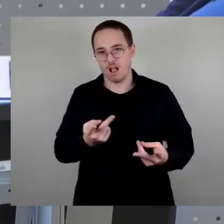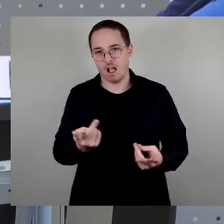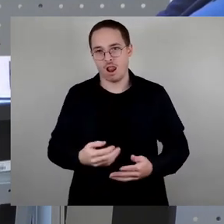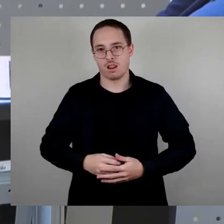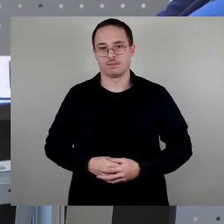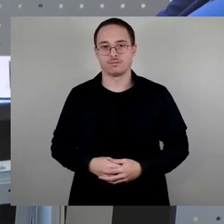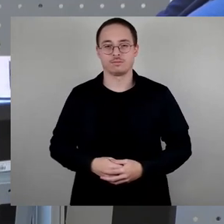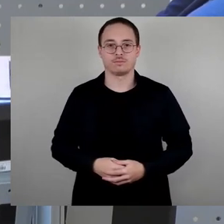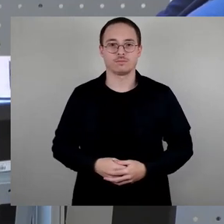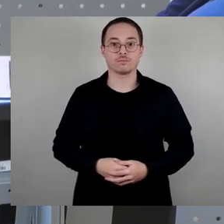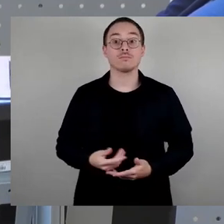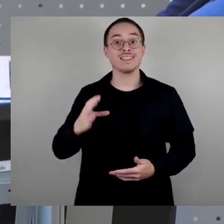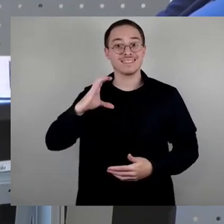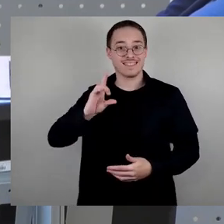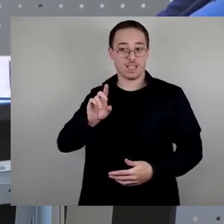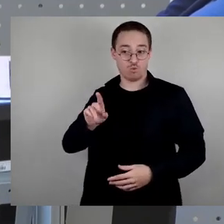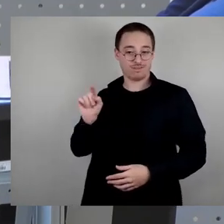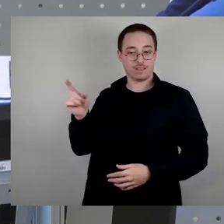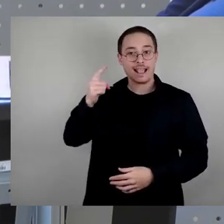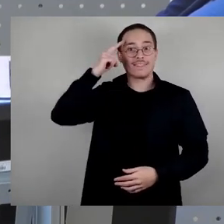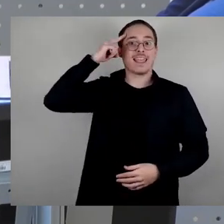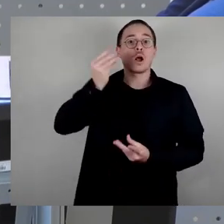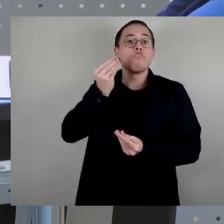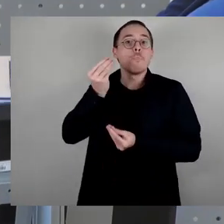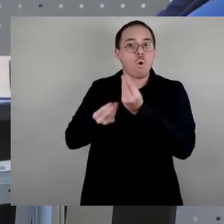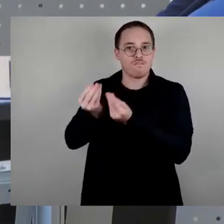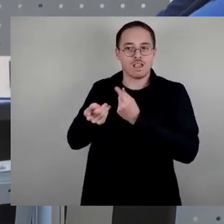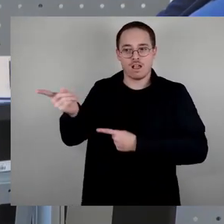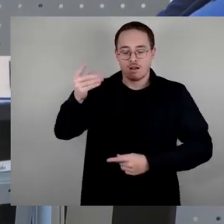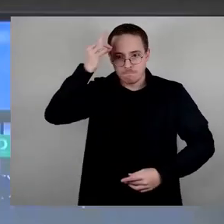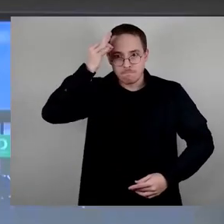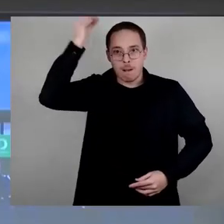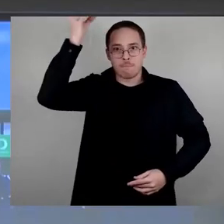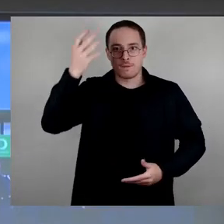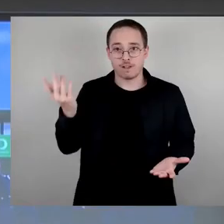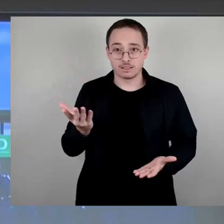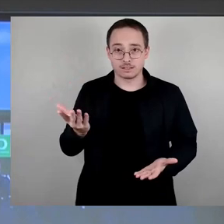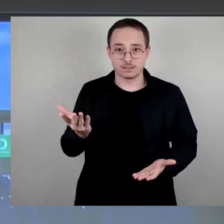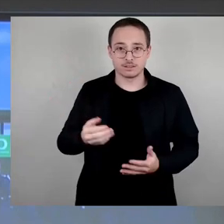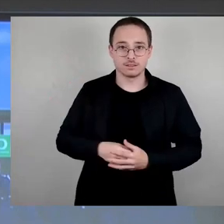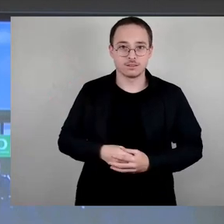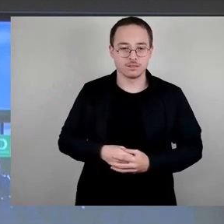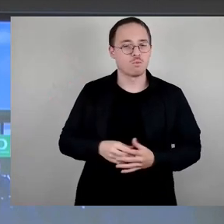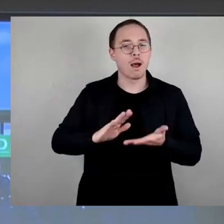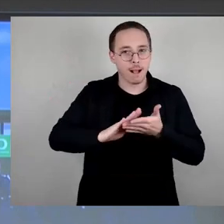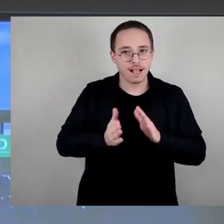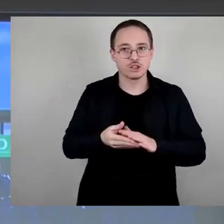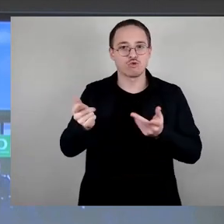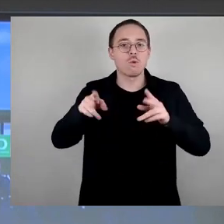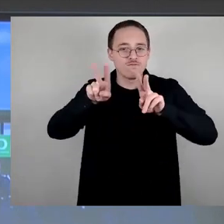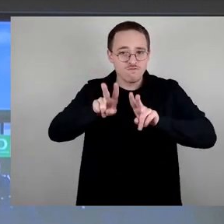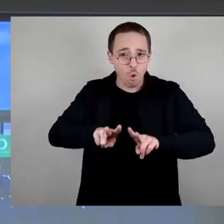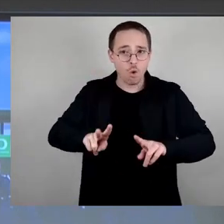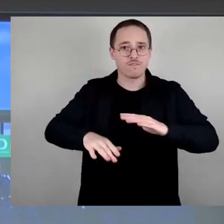von der CDU den besten Gedenkanstoß gefunden. Den ebenso praktischen wie würdevollen Gedenk in Schrift